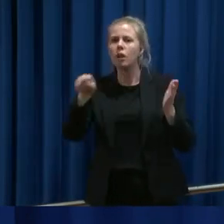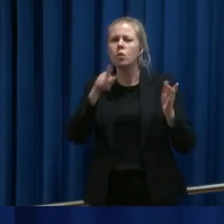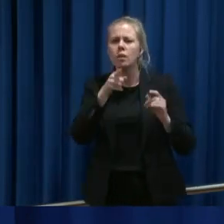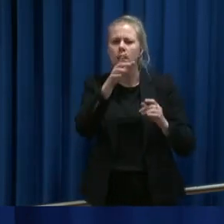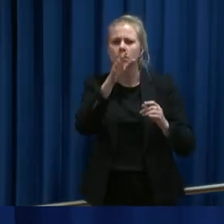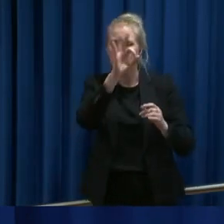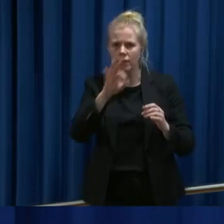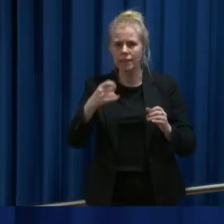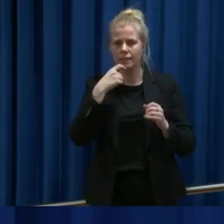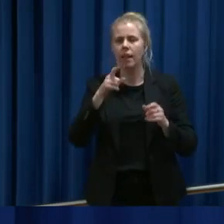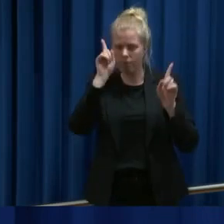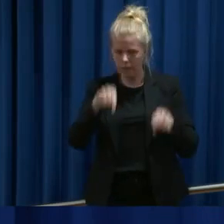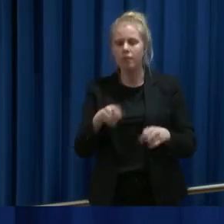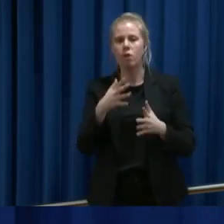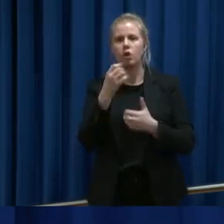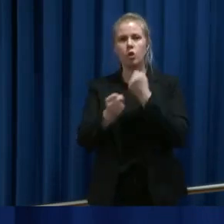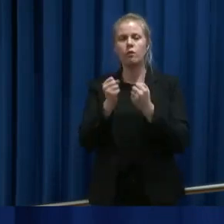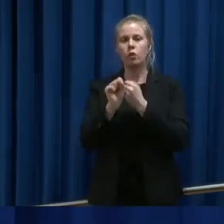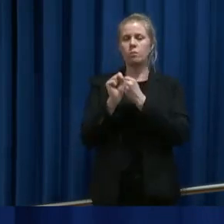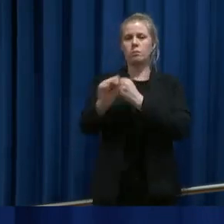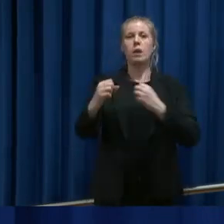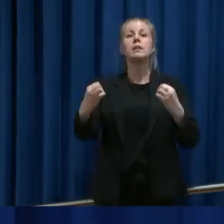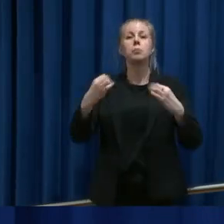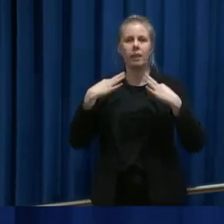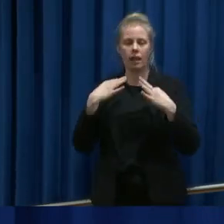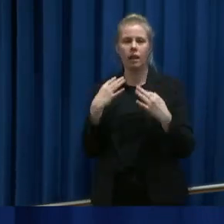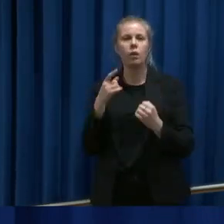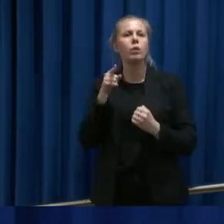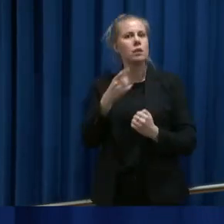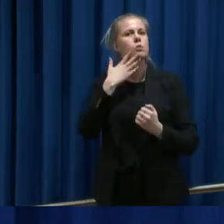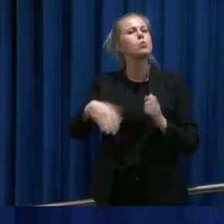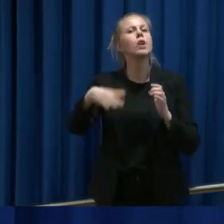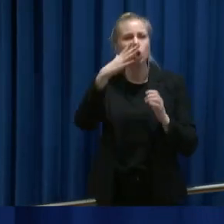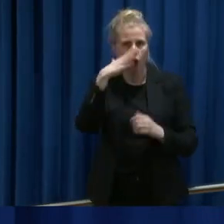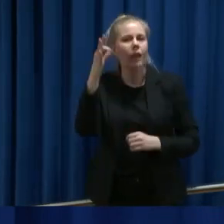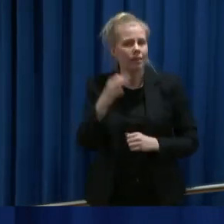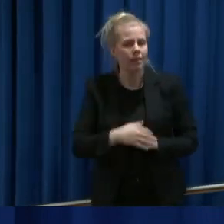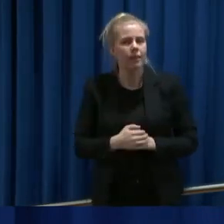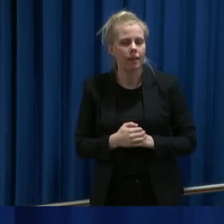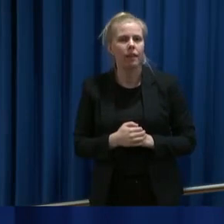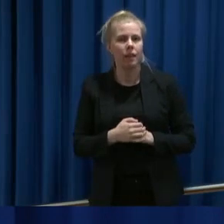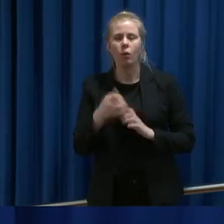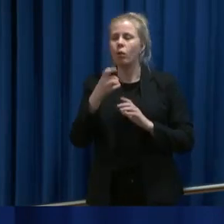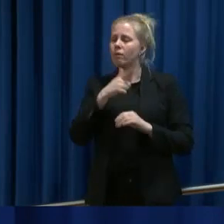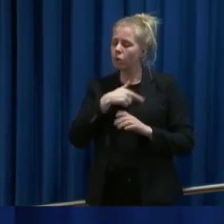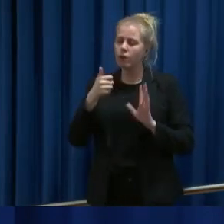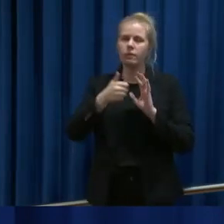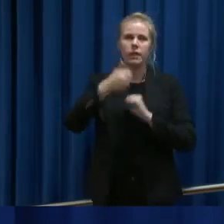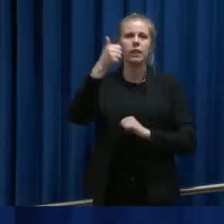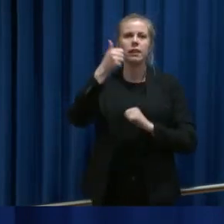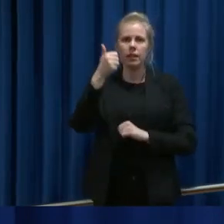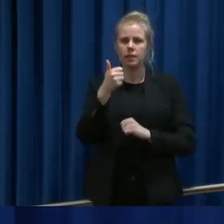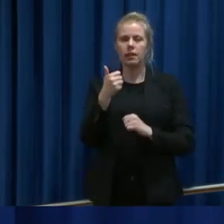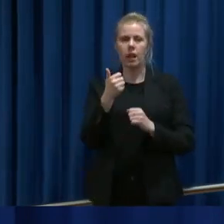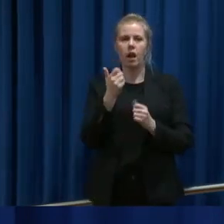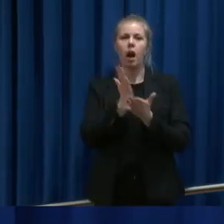hva de bør gjøre for å hindre smitte. Det er en veldig god nyhet og er noe av det aller viktigste i det vi står